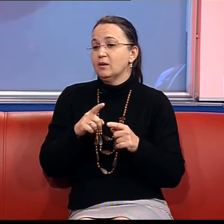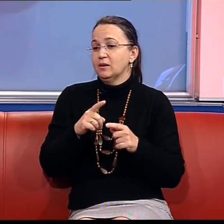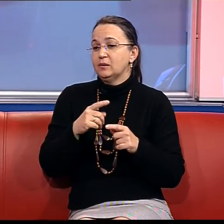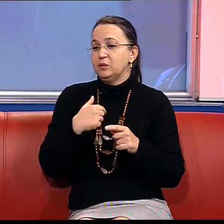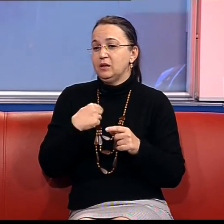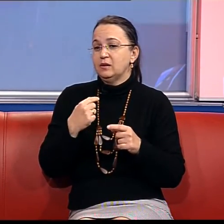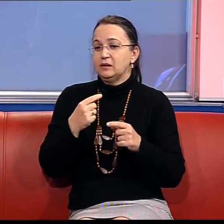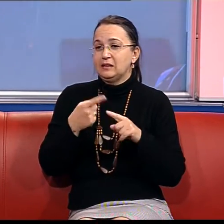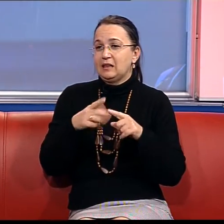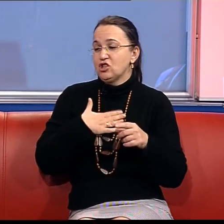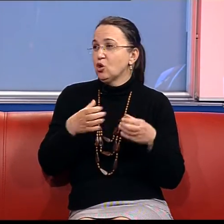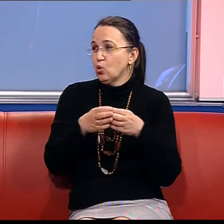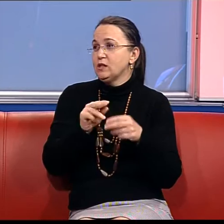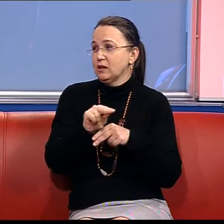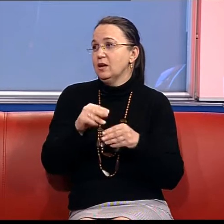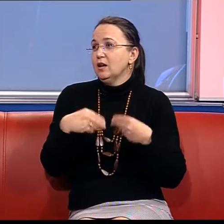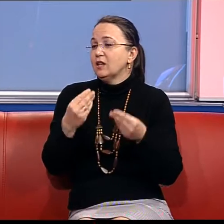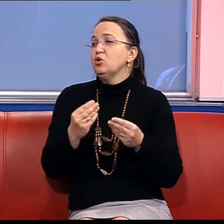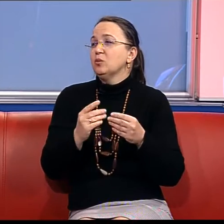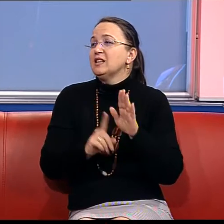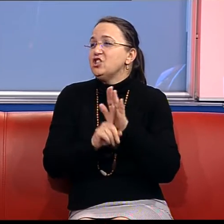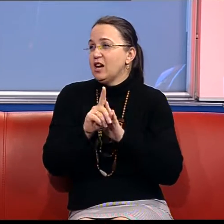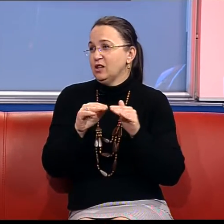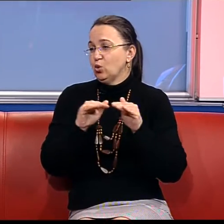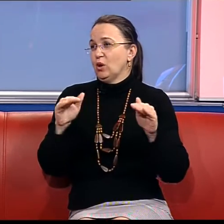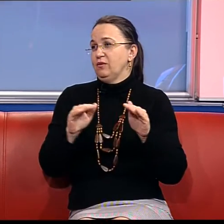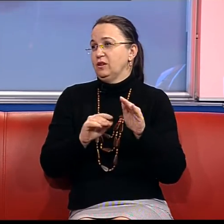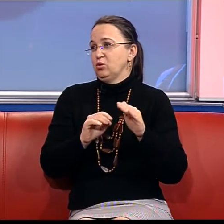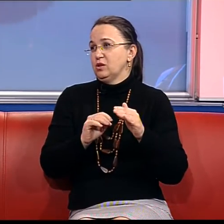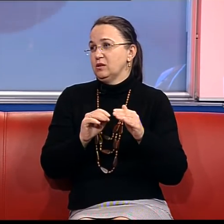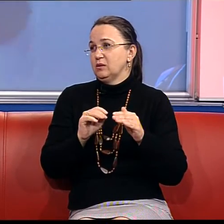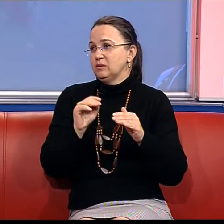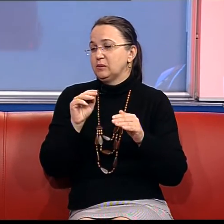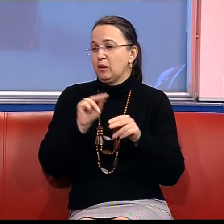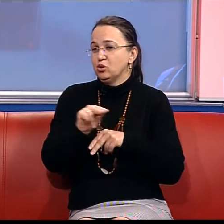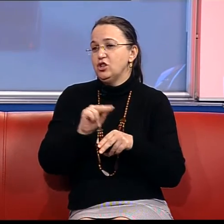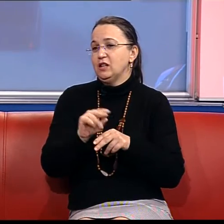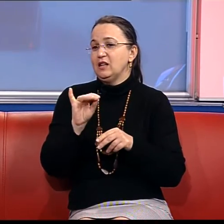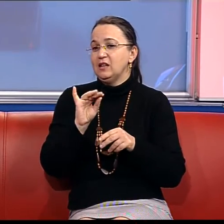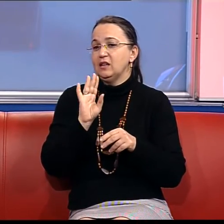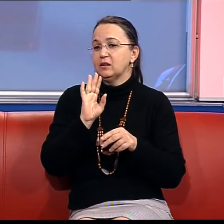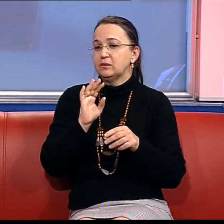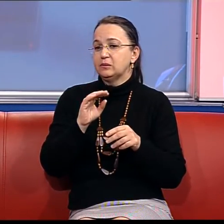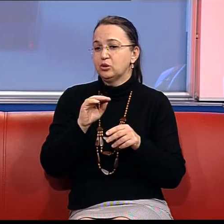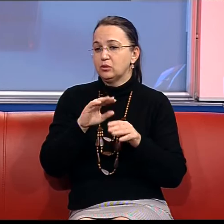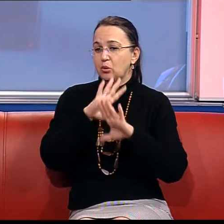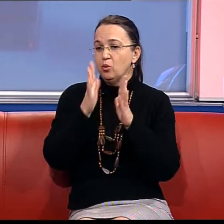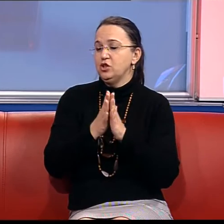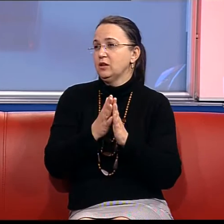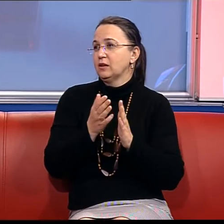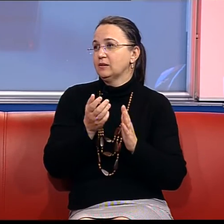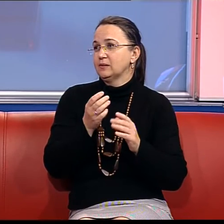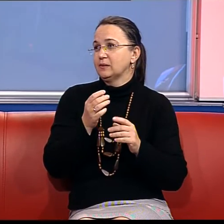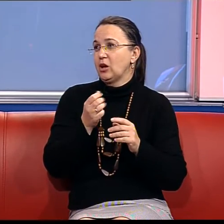мы на наших курсах даём начальний уровень То есть обучення И вот